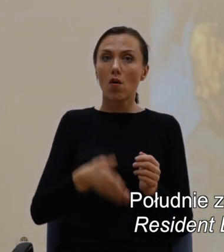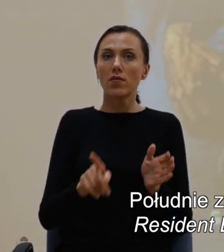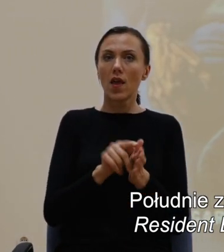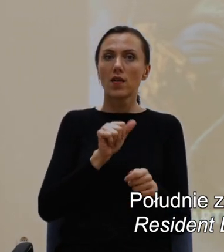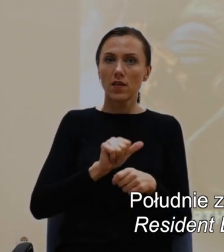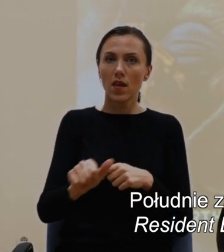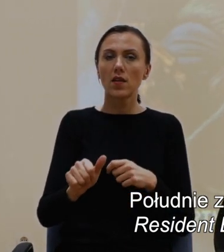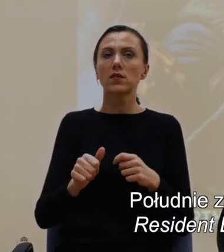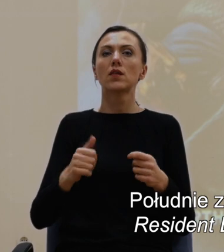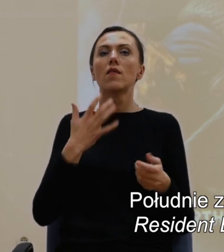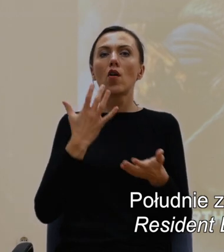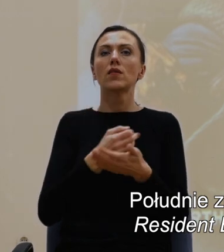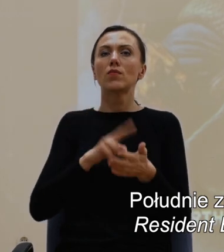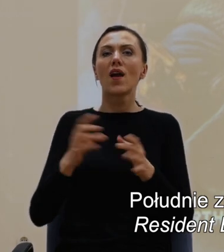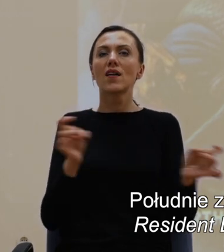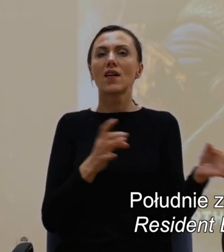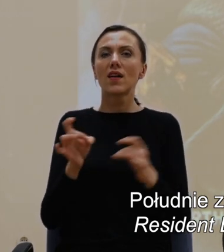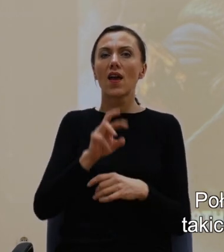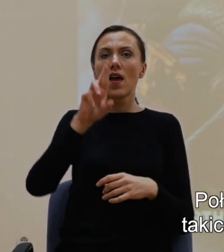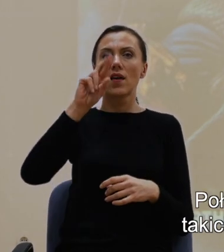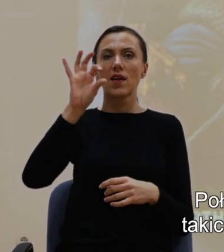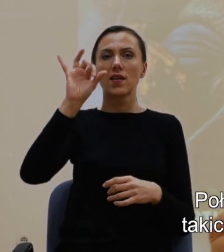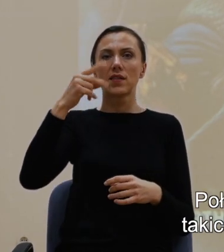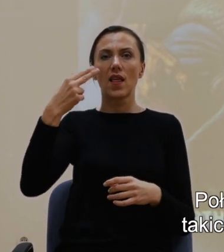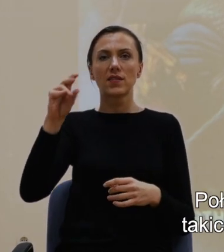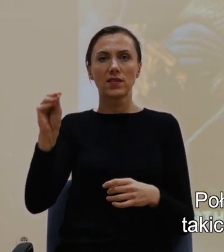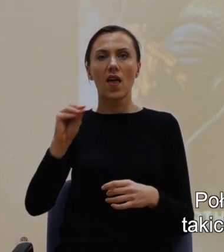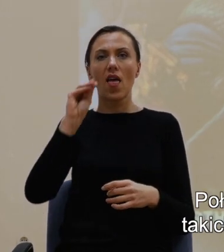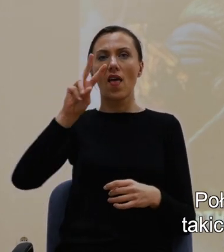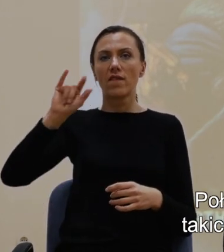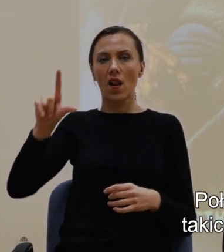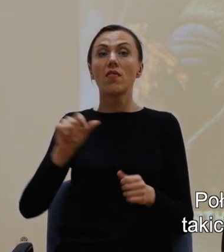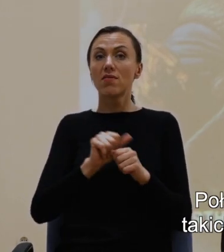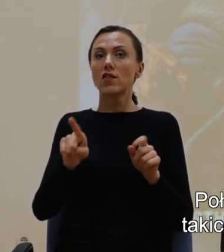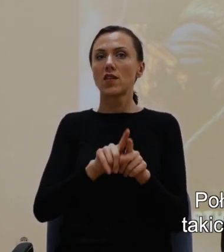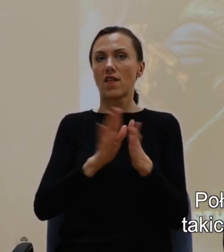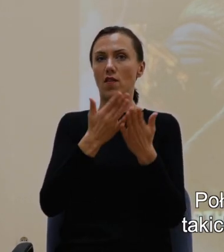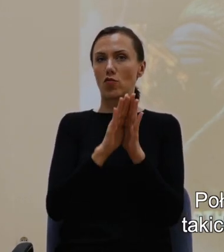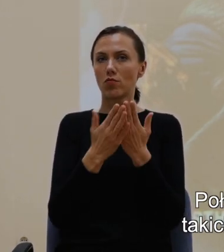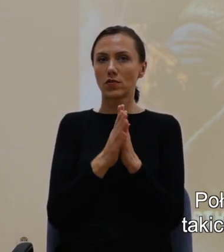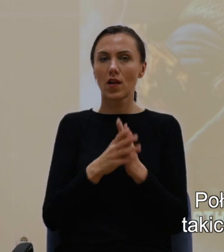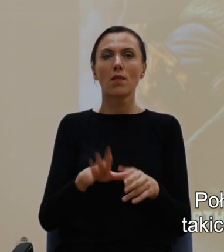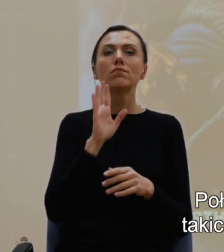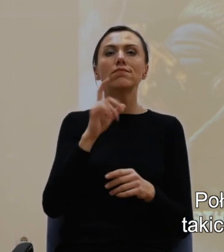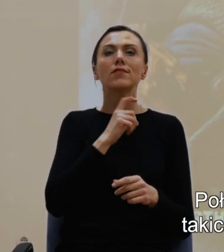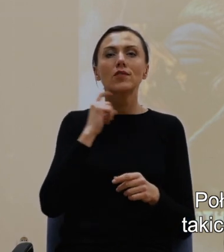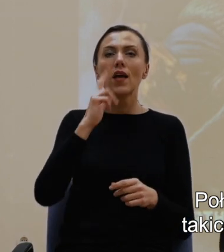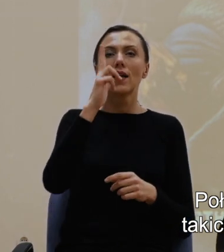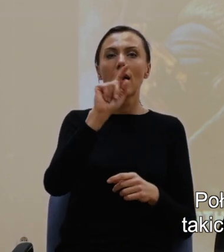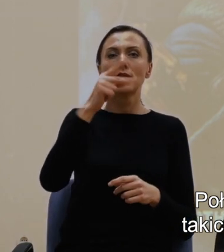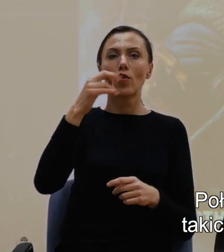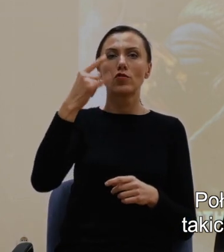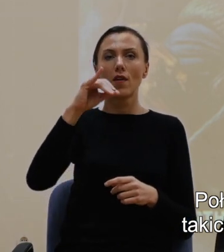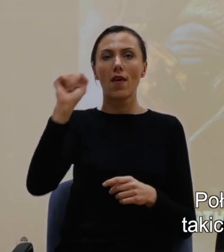Resident Evil Biohazard, która wyszła niedawno. Południe obecnie jest w komiksach takich jak Kaznodzieja Gartha Elinza.